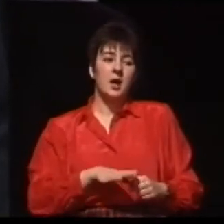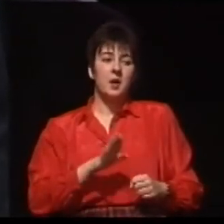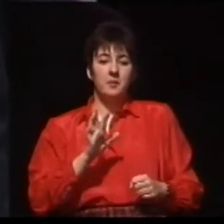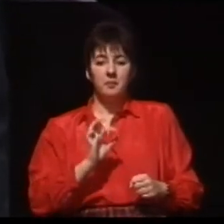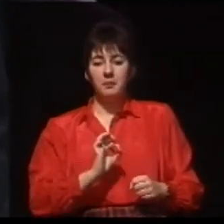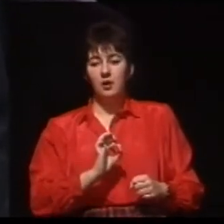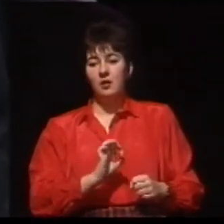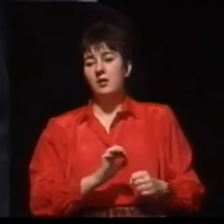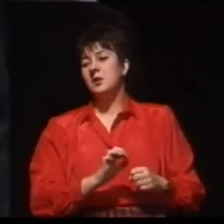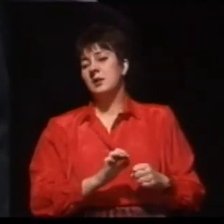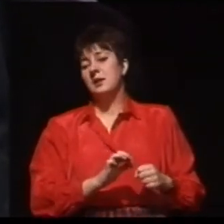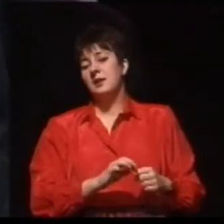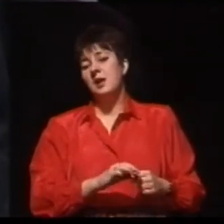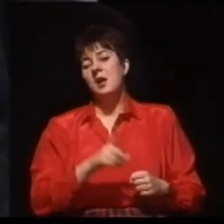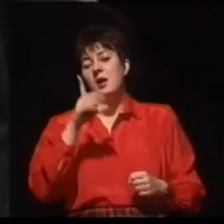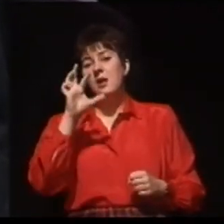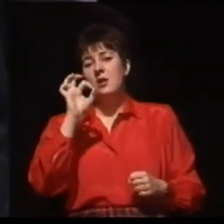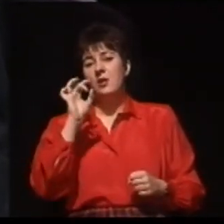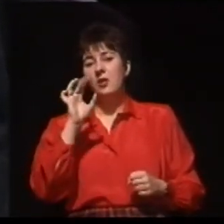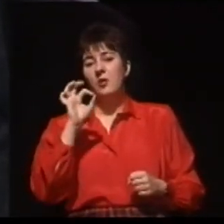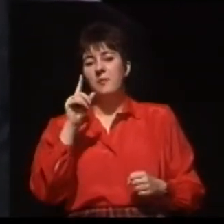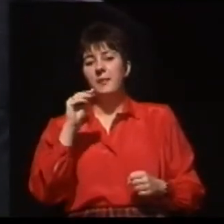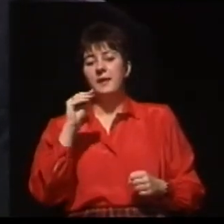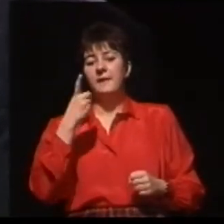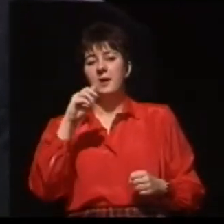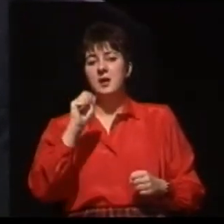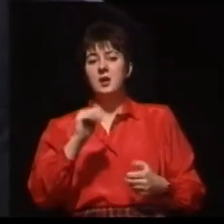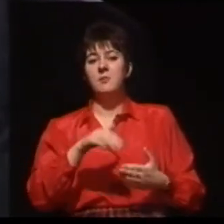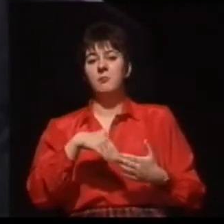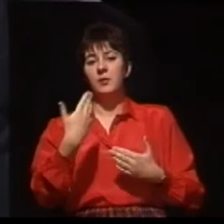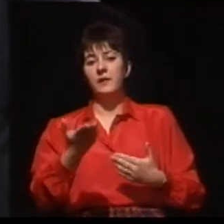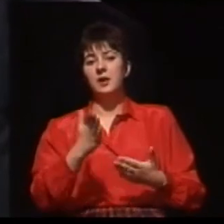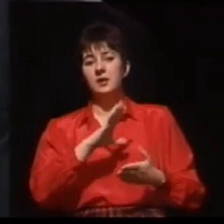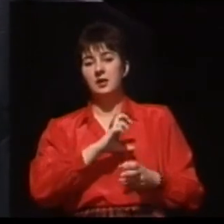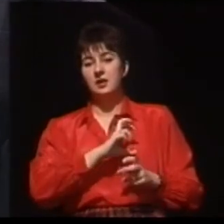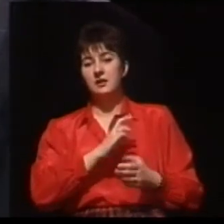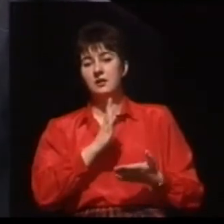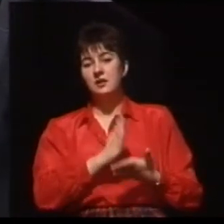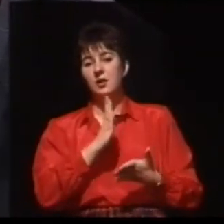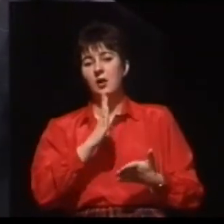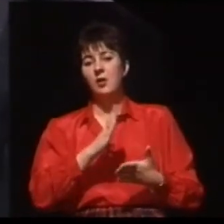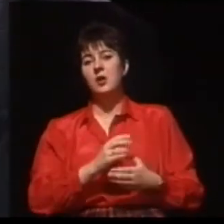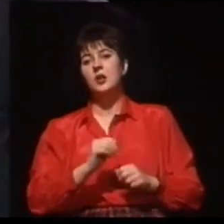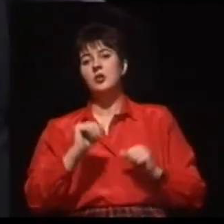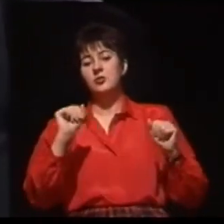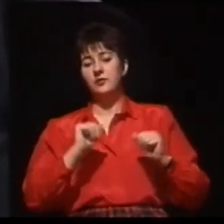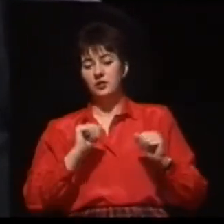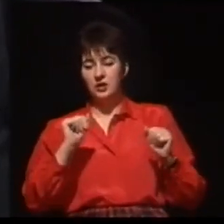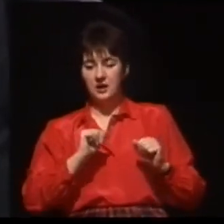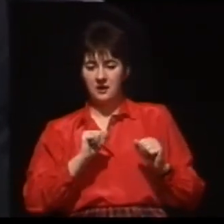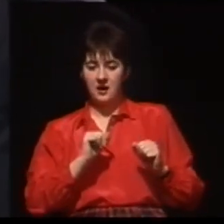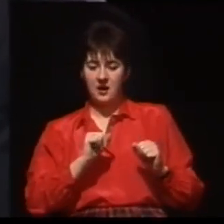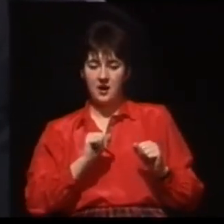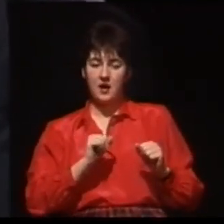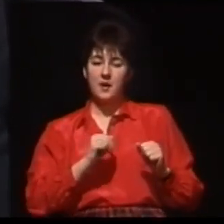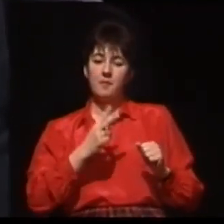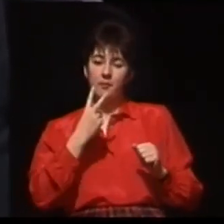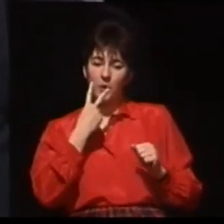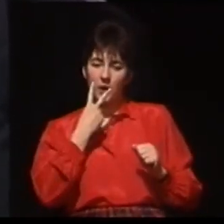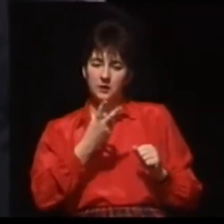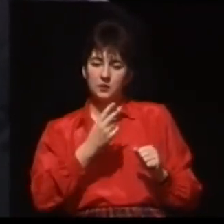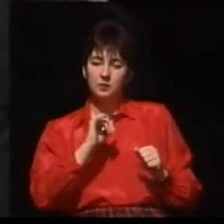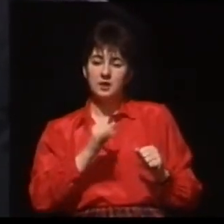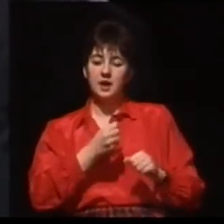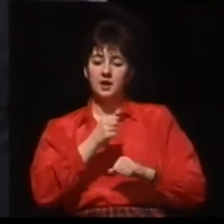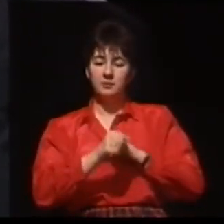do tego programu, akceptująca nie tylko leczenie chirurgiczne, ale i tą następową rehabilitację. Rodzice